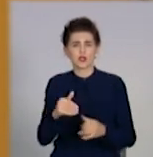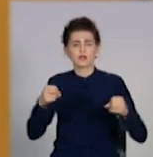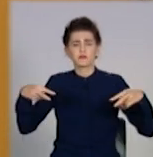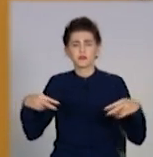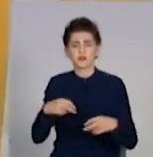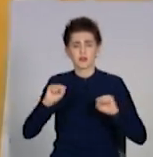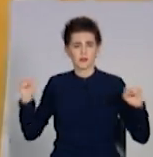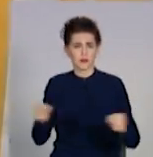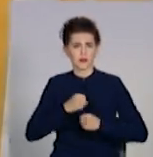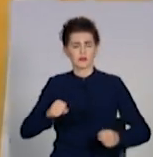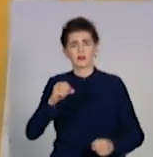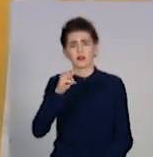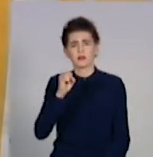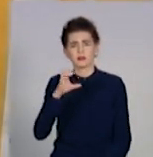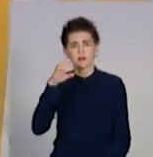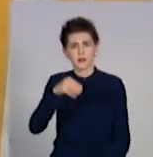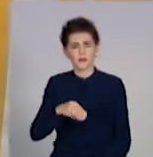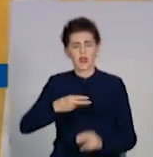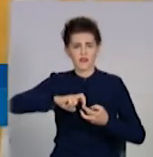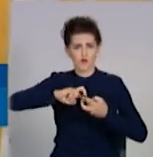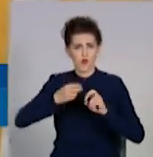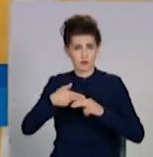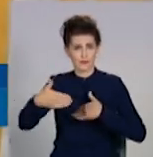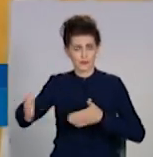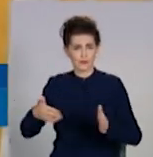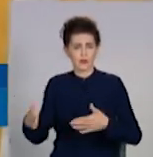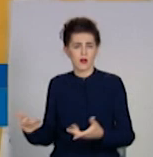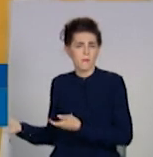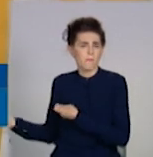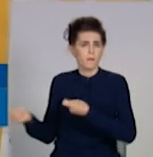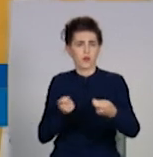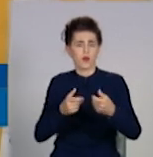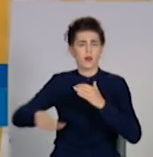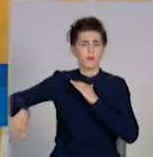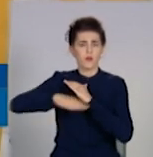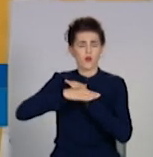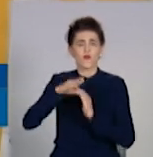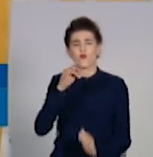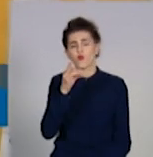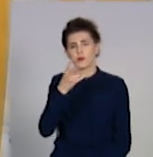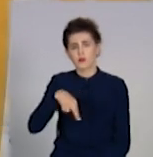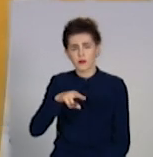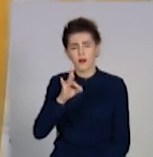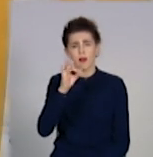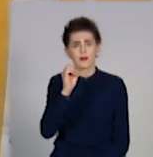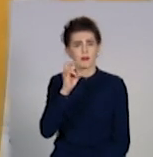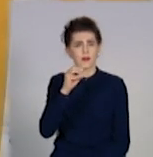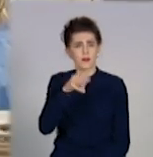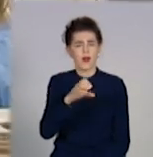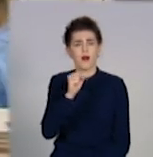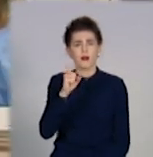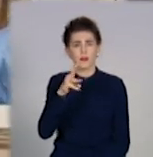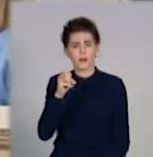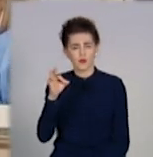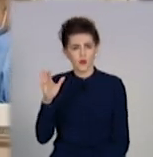-тестів. До Івано-Франківська прибула перша партія гуманітарної благодійної допомоги фонду Ріната Ахметова та компанії ДТЕК.